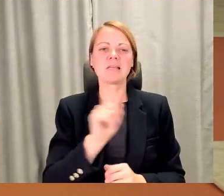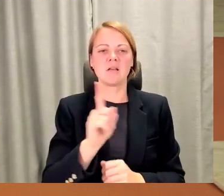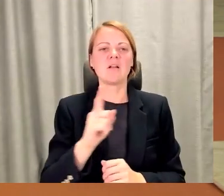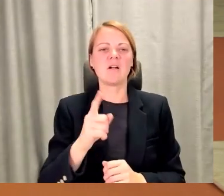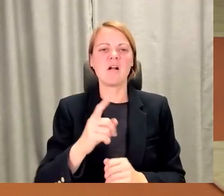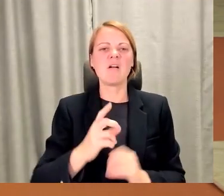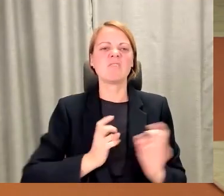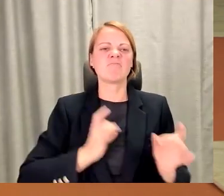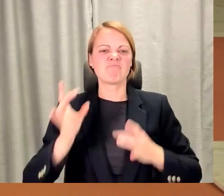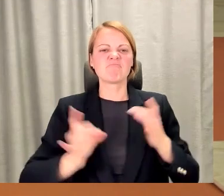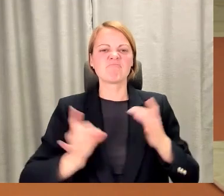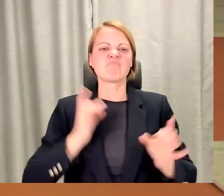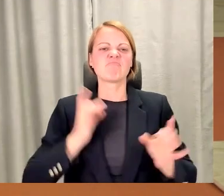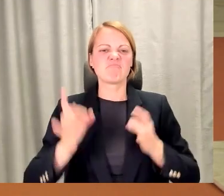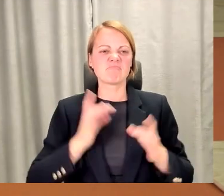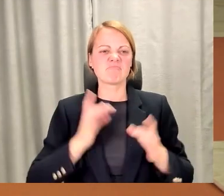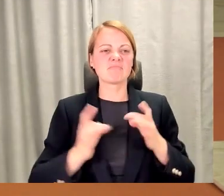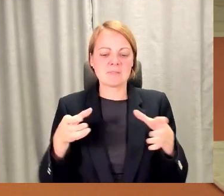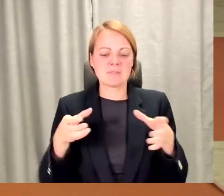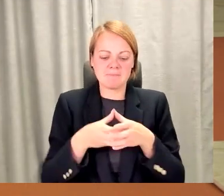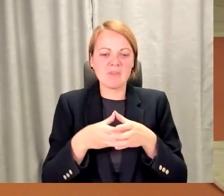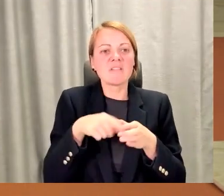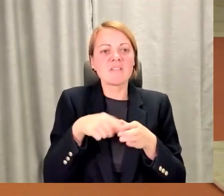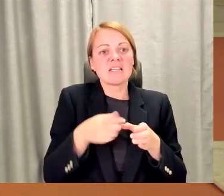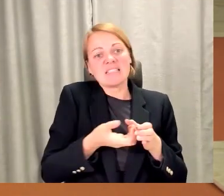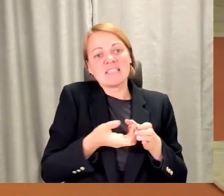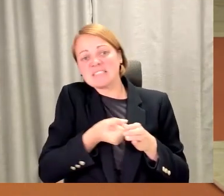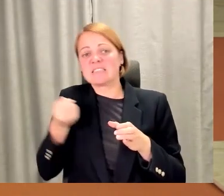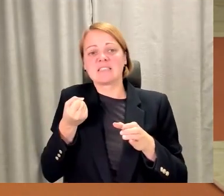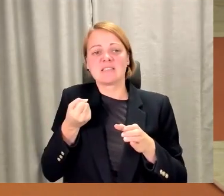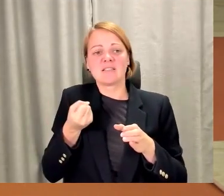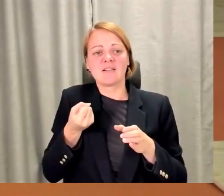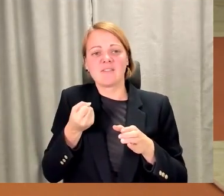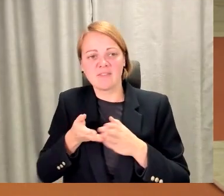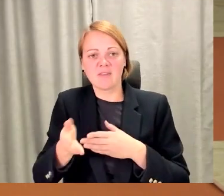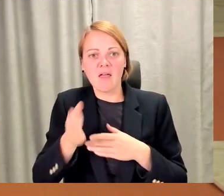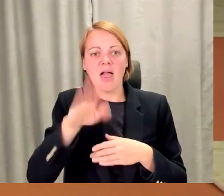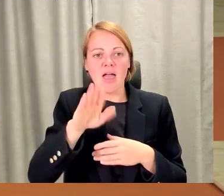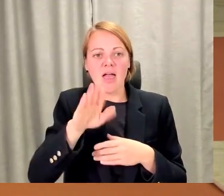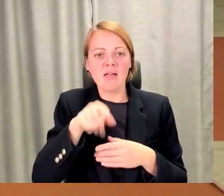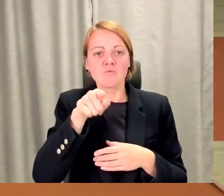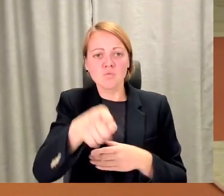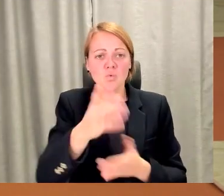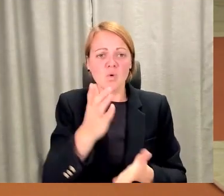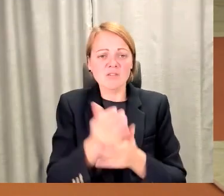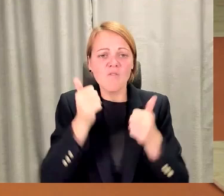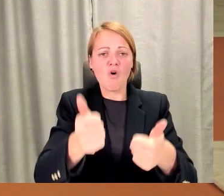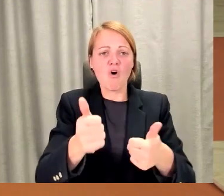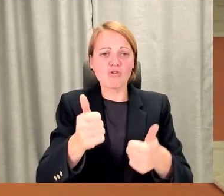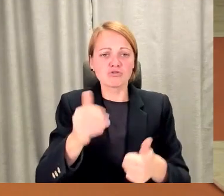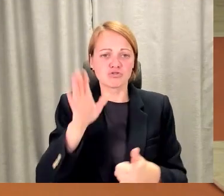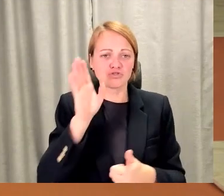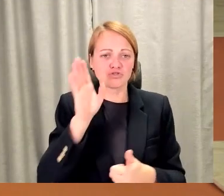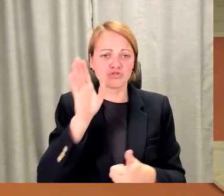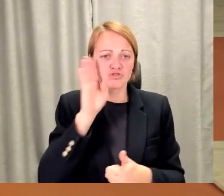Izrauti no viņa ārā, iekāpt viņu apavos un pateikt, tu esi forši čalis, tu māki un gribi darīt. Vajag